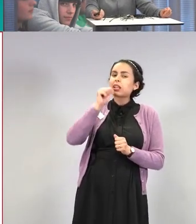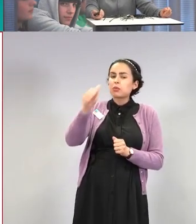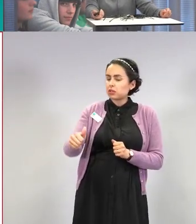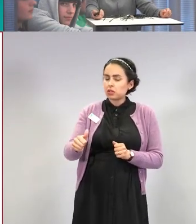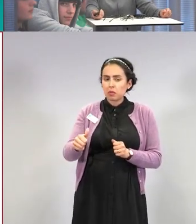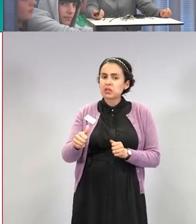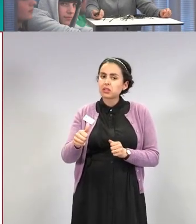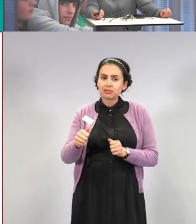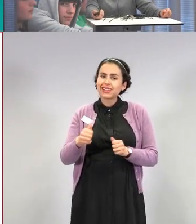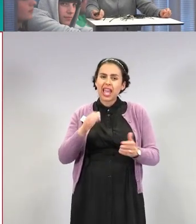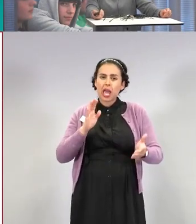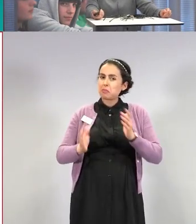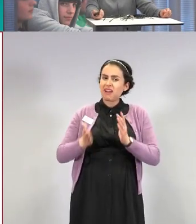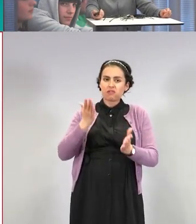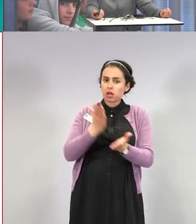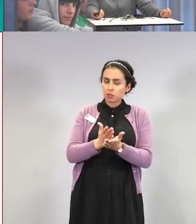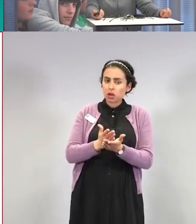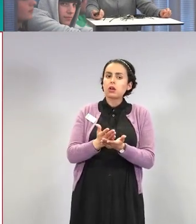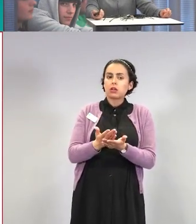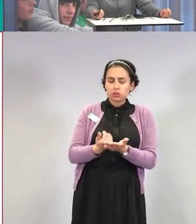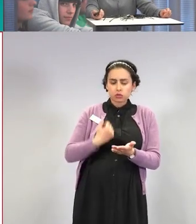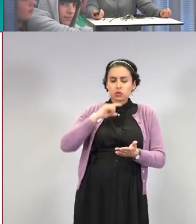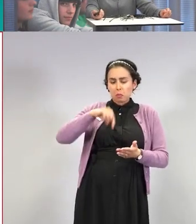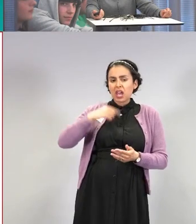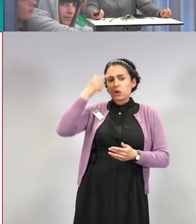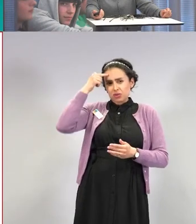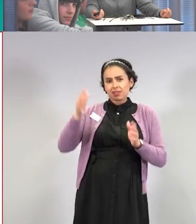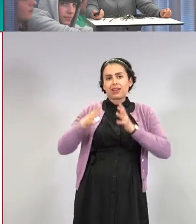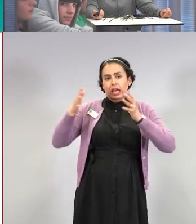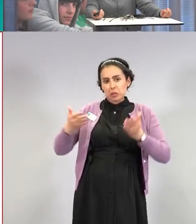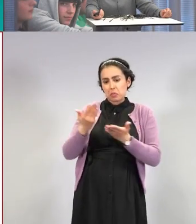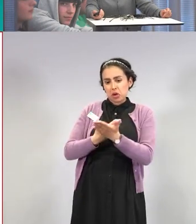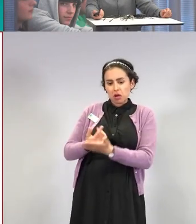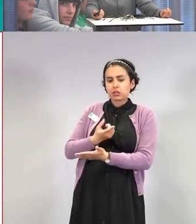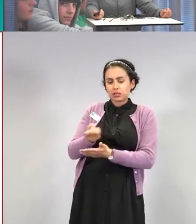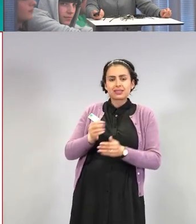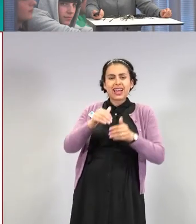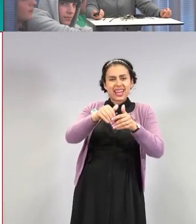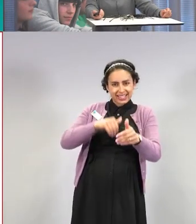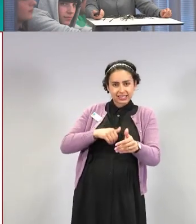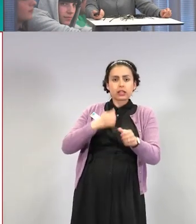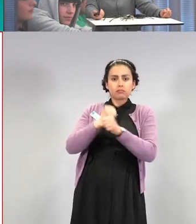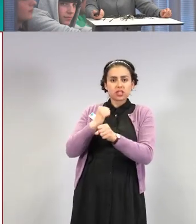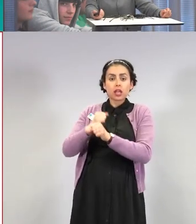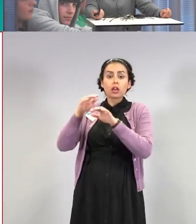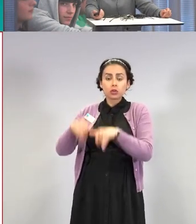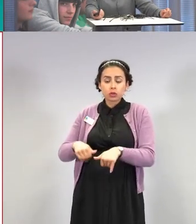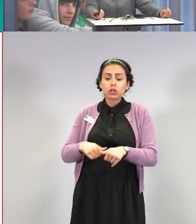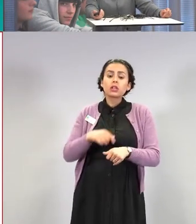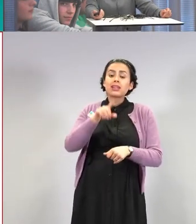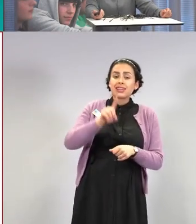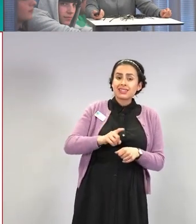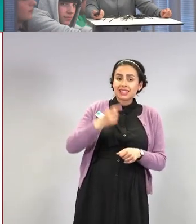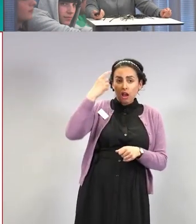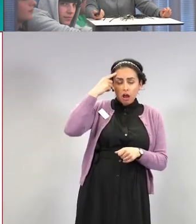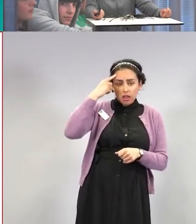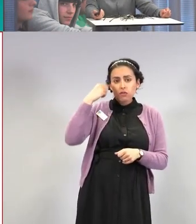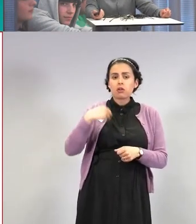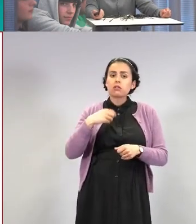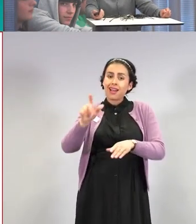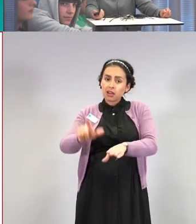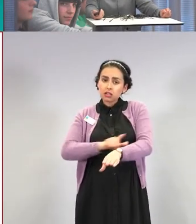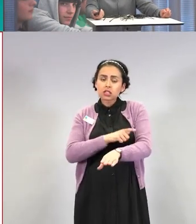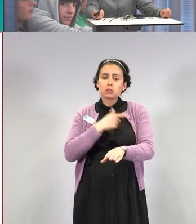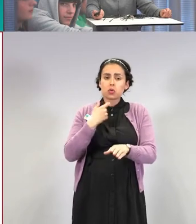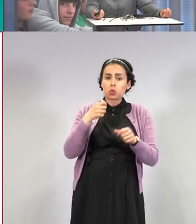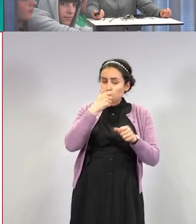näihin maihin, joissa on pystytty rekistereitä yhdistämään. Ensin haettu näitä aivo- ja laskimatukoksia ja sitten haettu niitä, onko heillä vähemmän